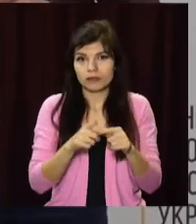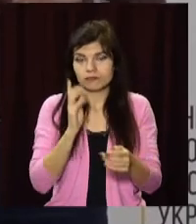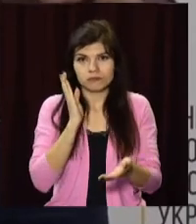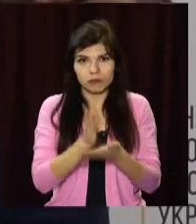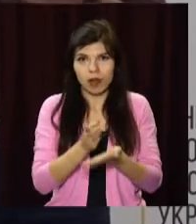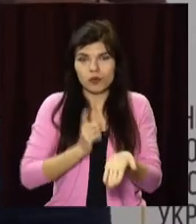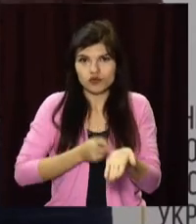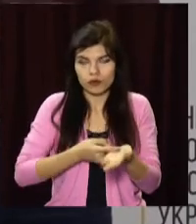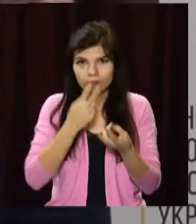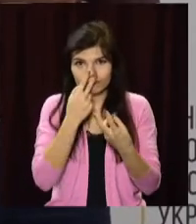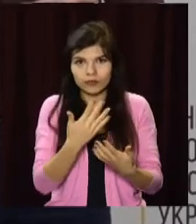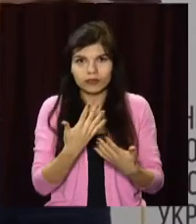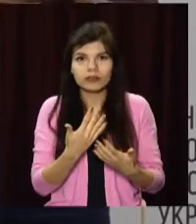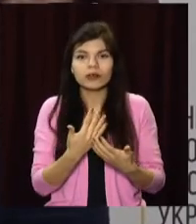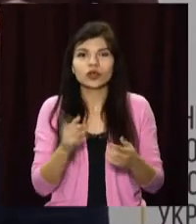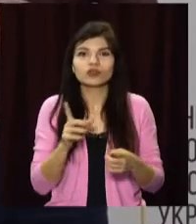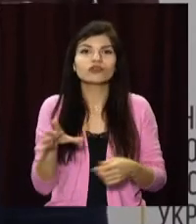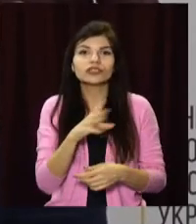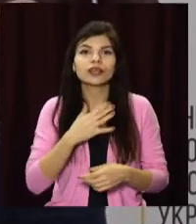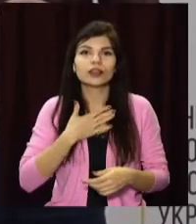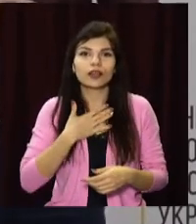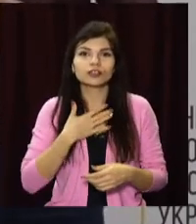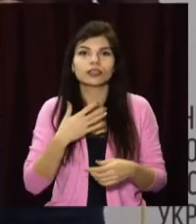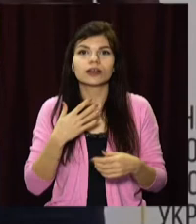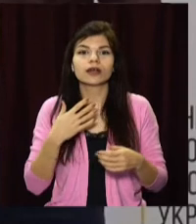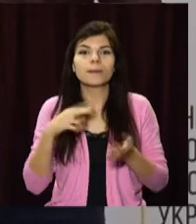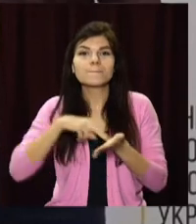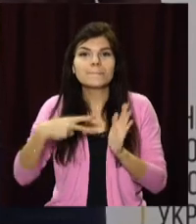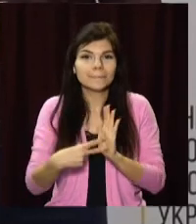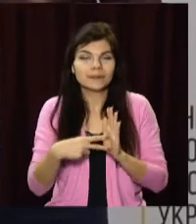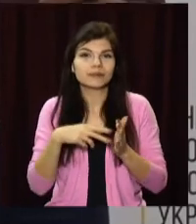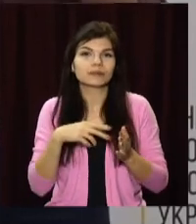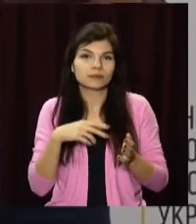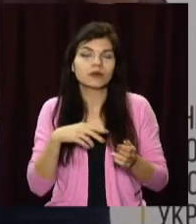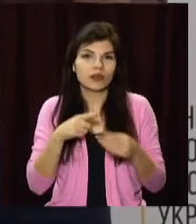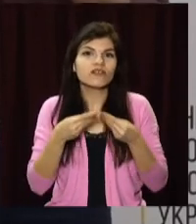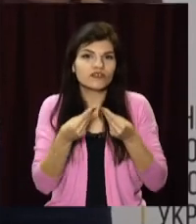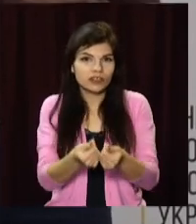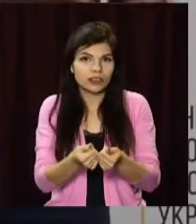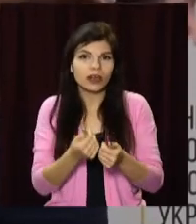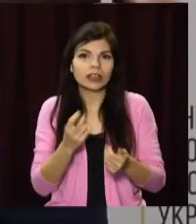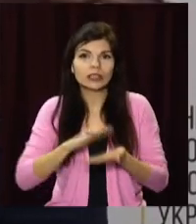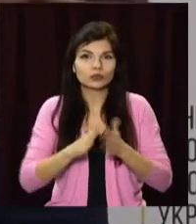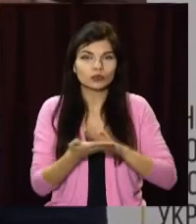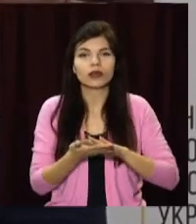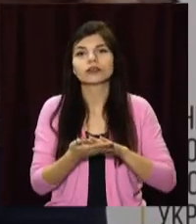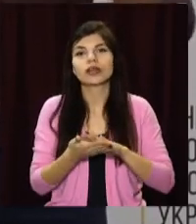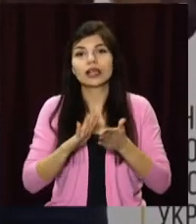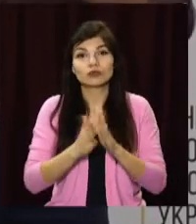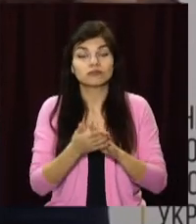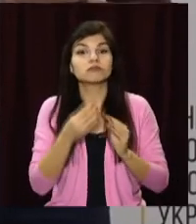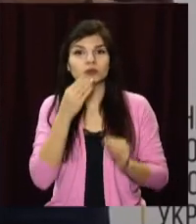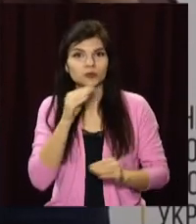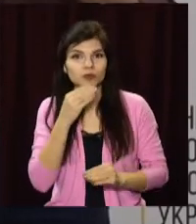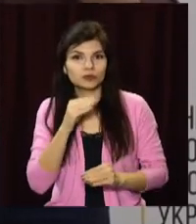прямий доказ того, що вся наша стратегія впливає на ситуацію і